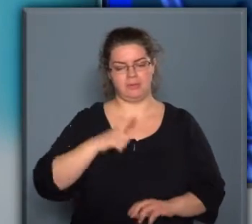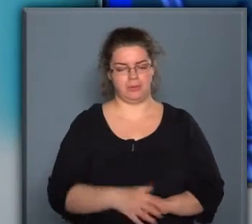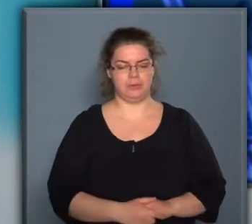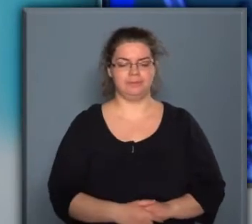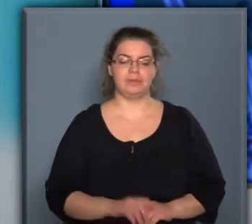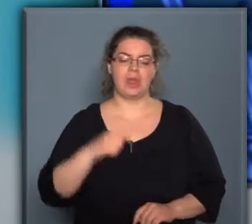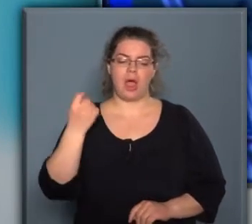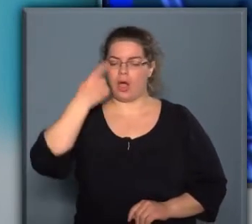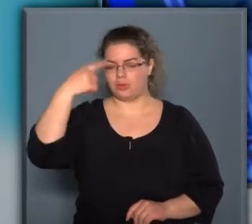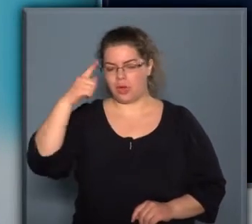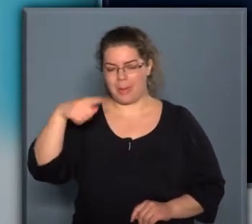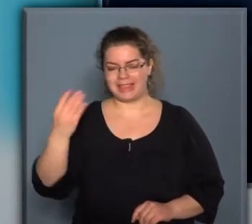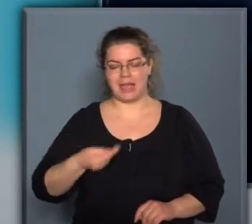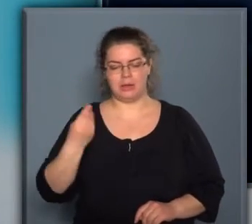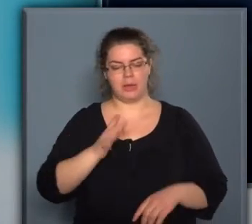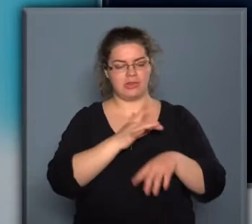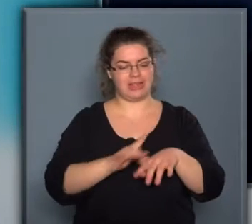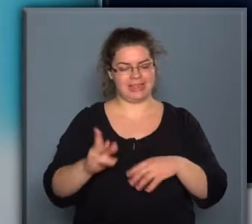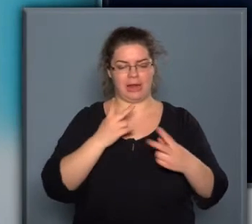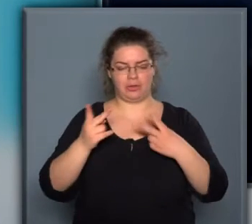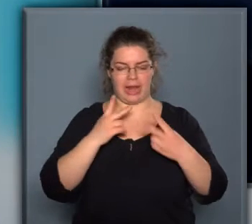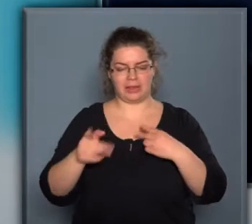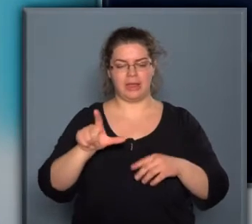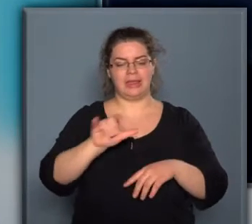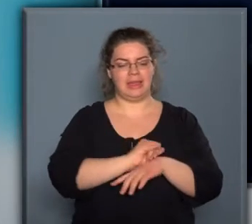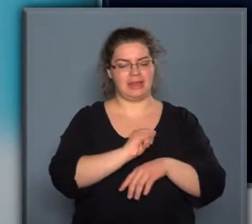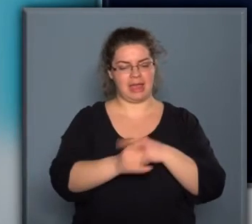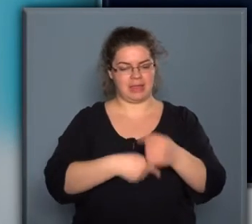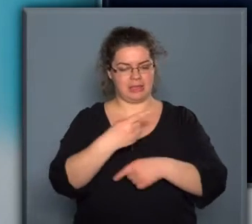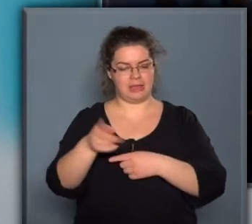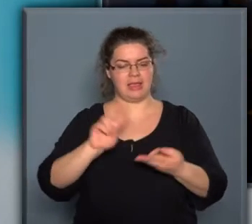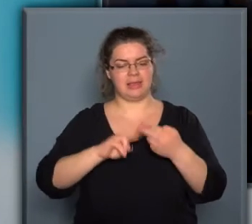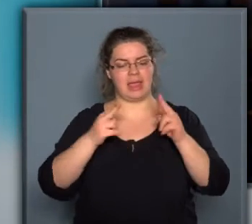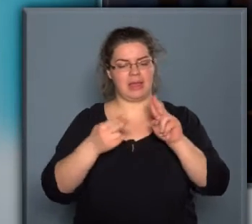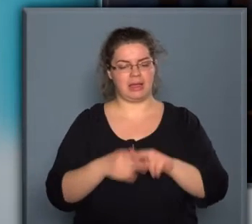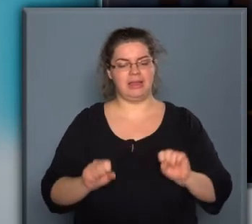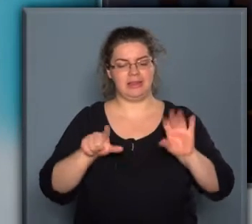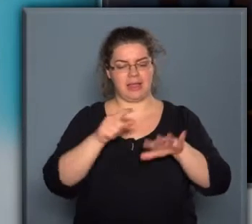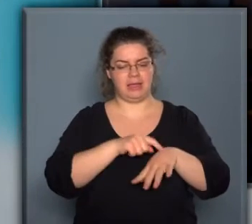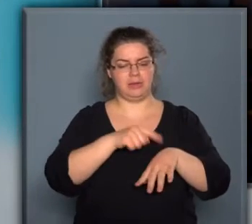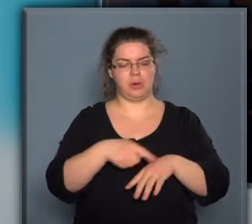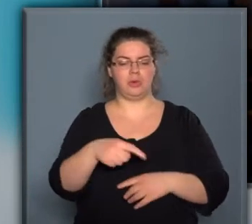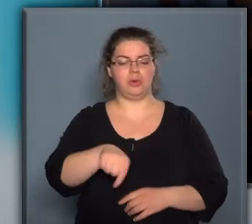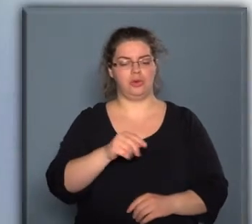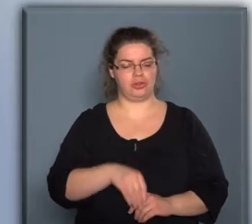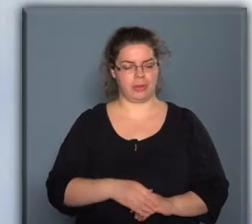A hat tudományi előadások ingyenesen látogathatók két hetente szerdánként 17 órakora Kőrösiben.